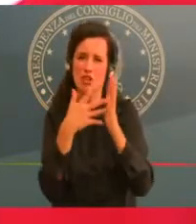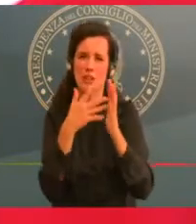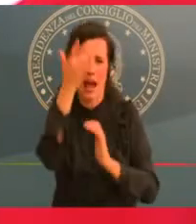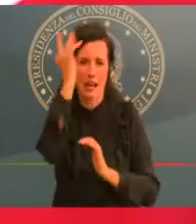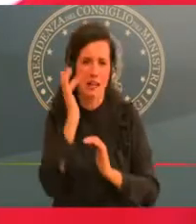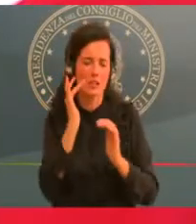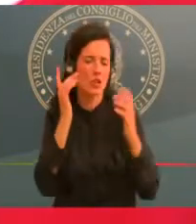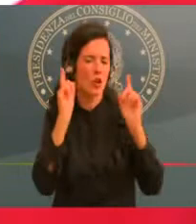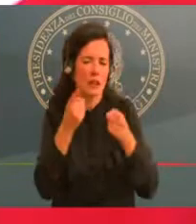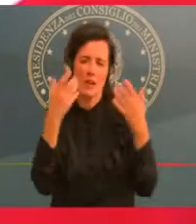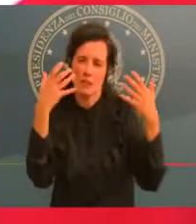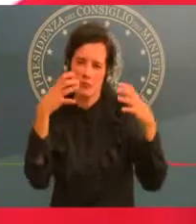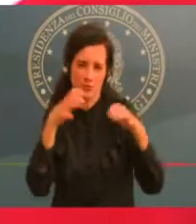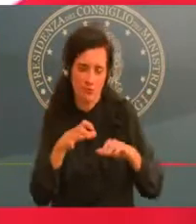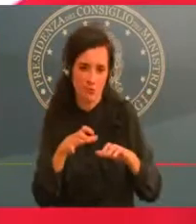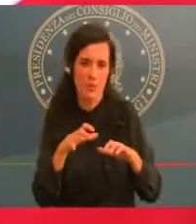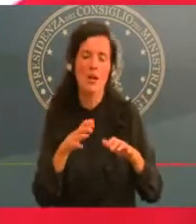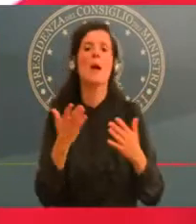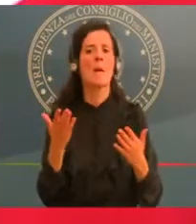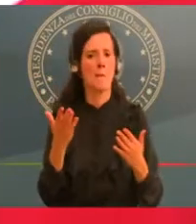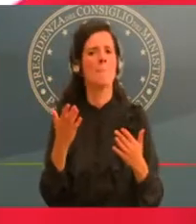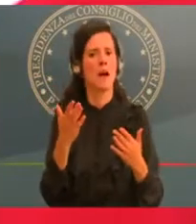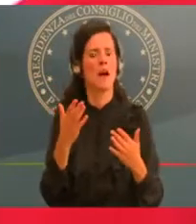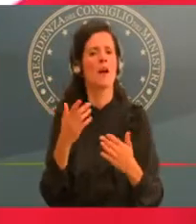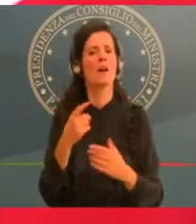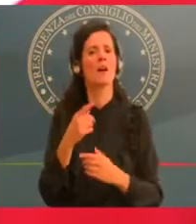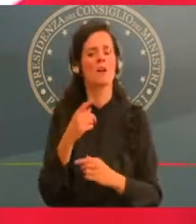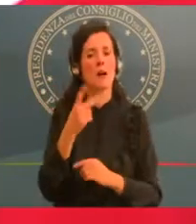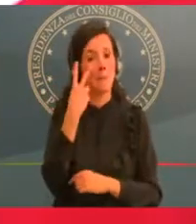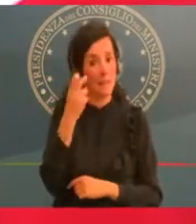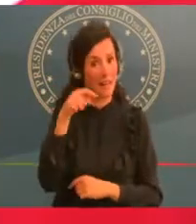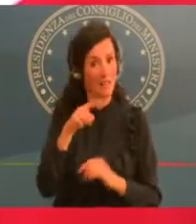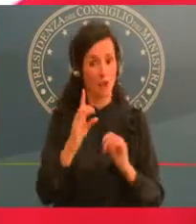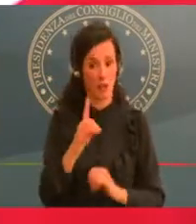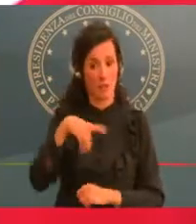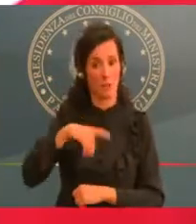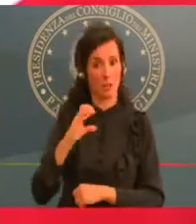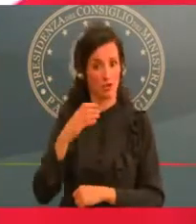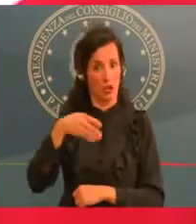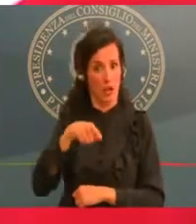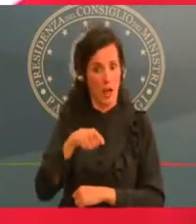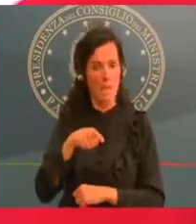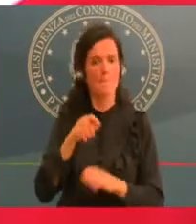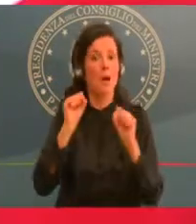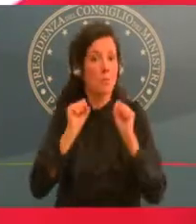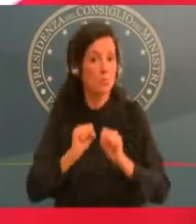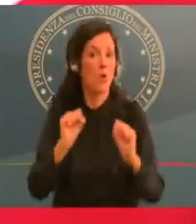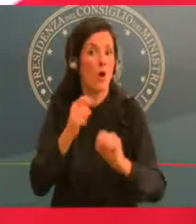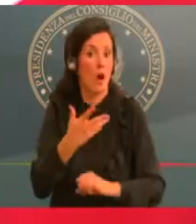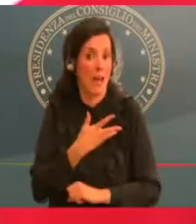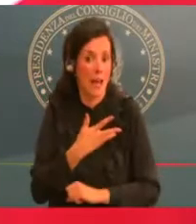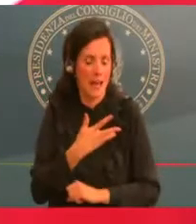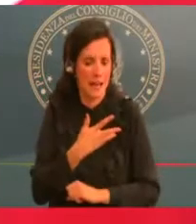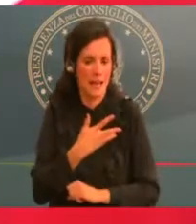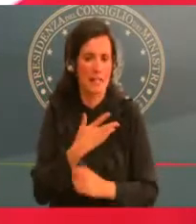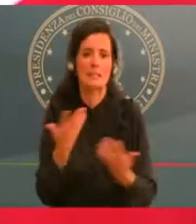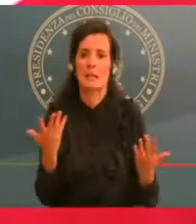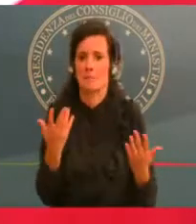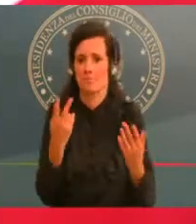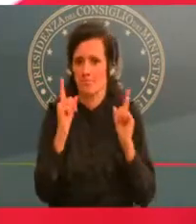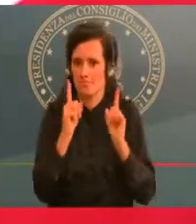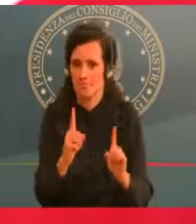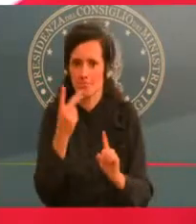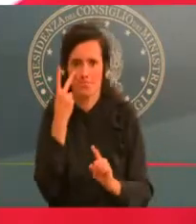qualche a ragione veduta, quando ricorrono particolari condizioni che giustificano una